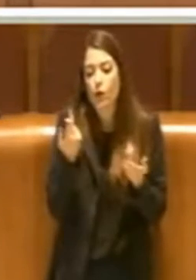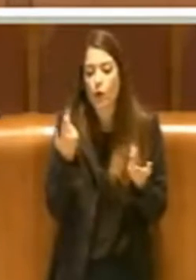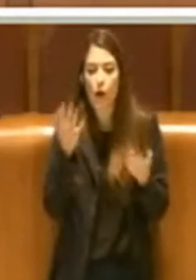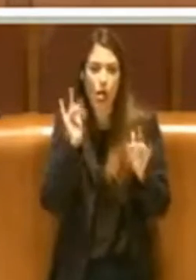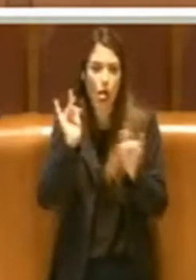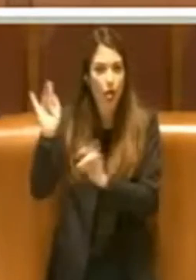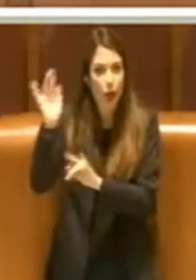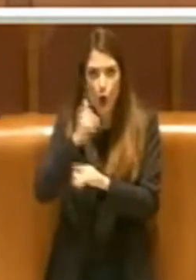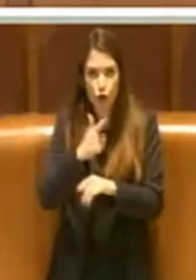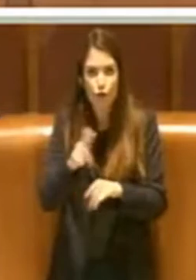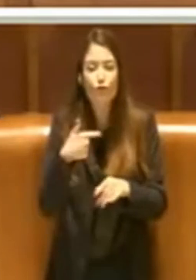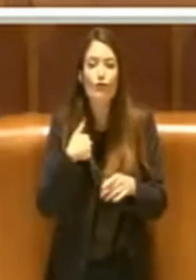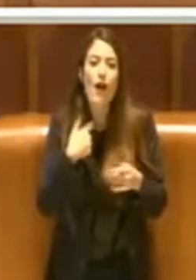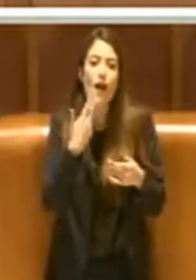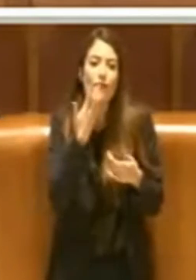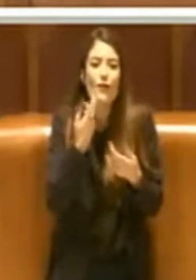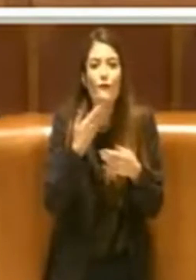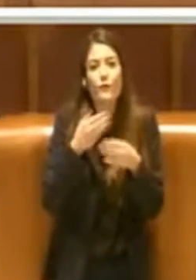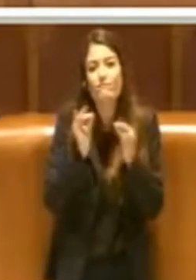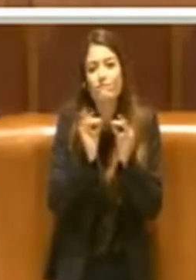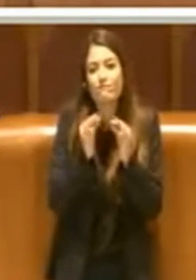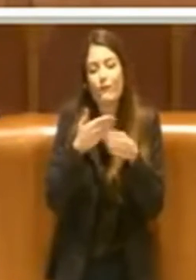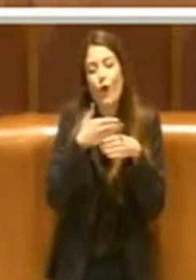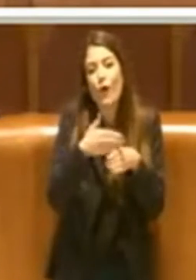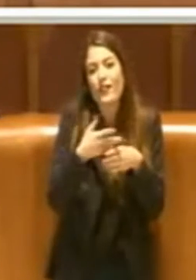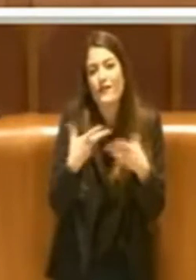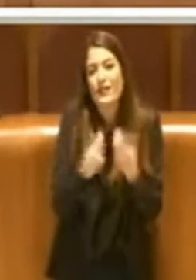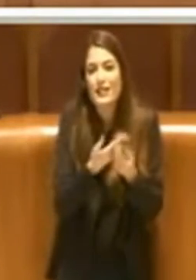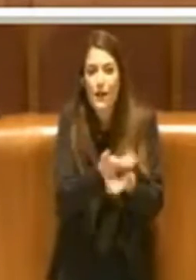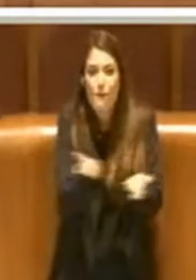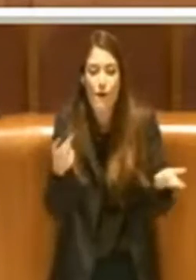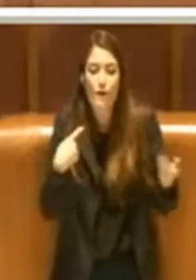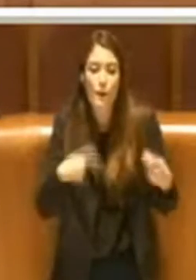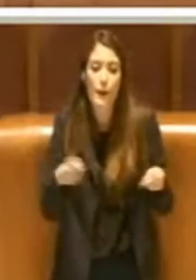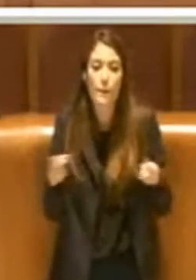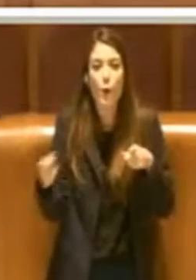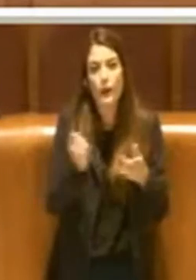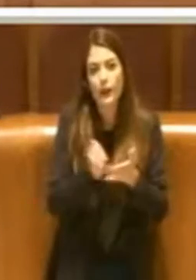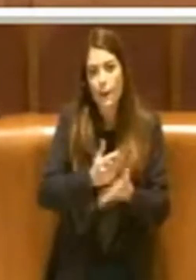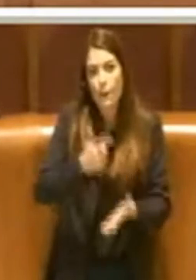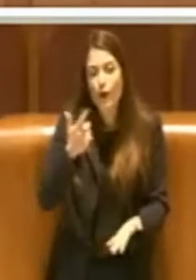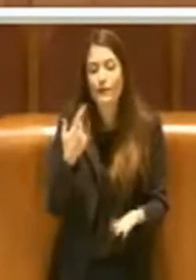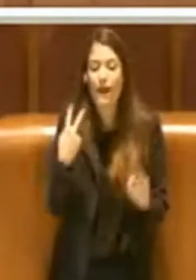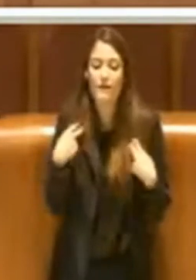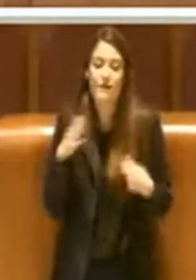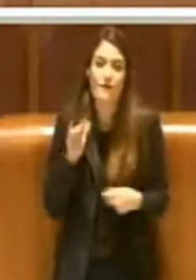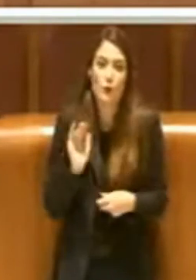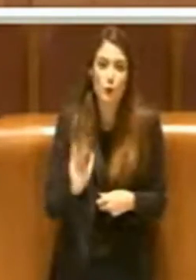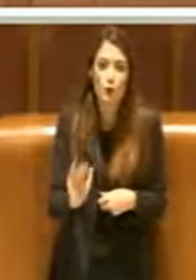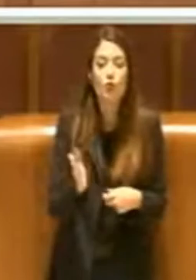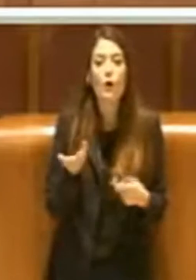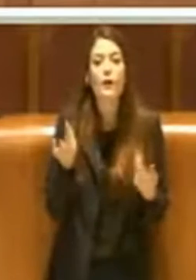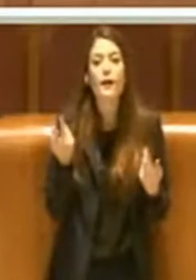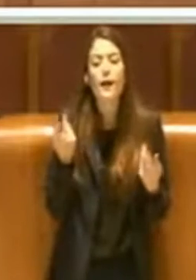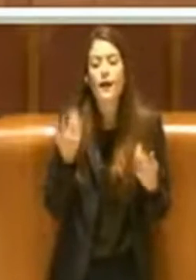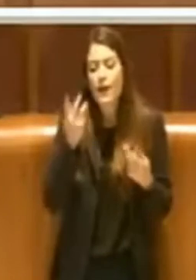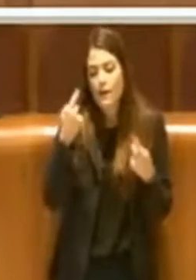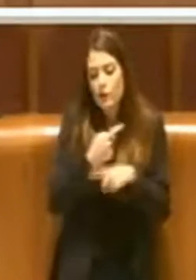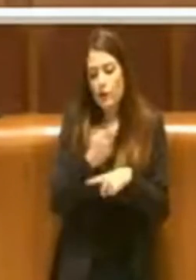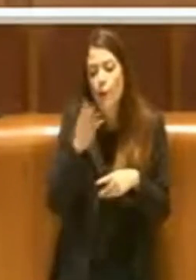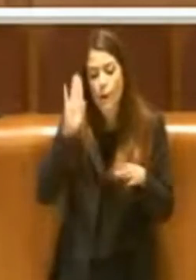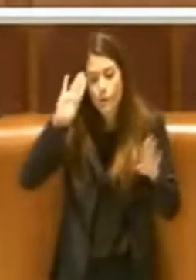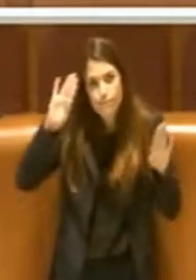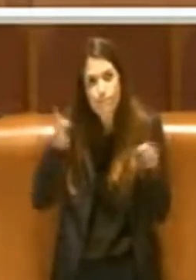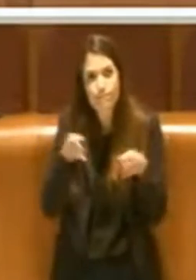momento sicuramente importante che tutti stiamo vivendo. Per andare invece ovviamente più sul tema che